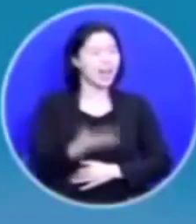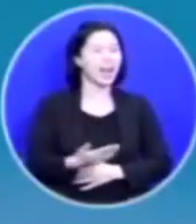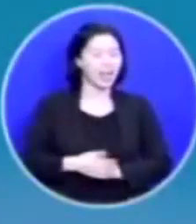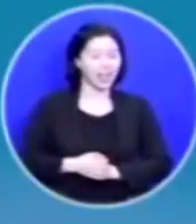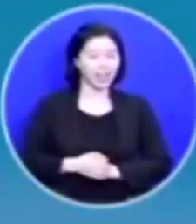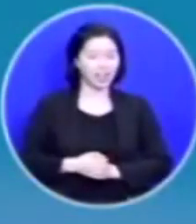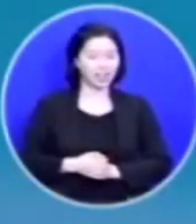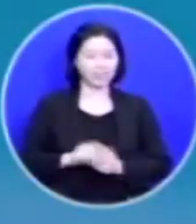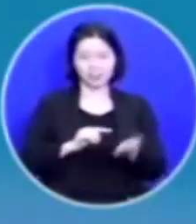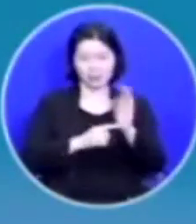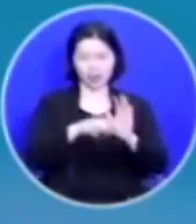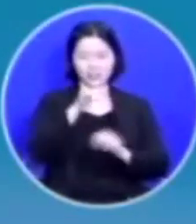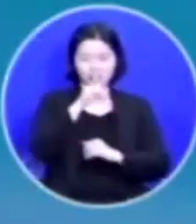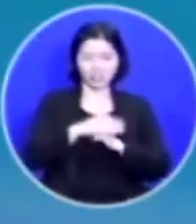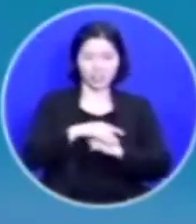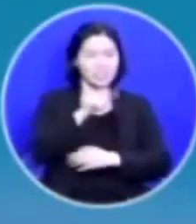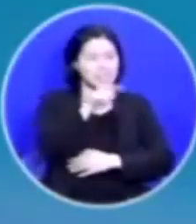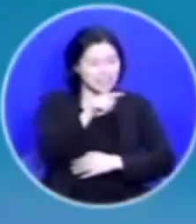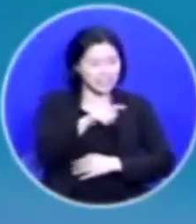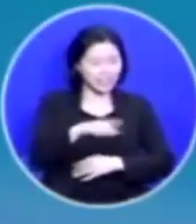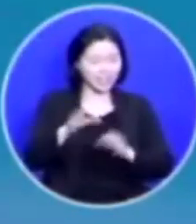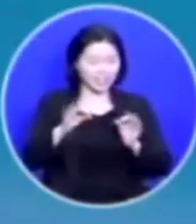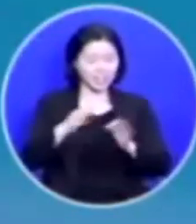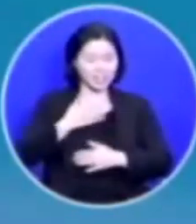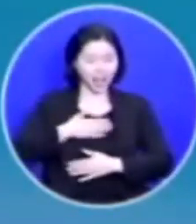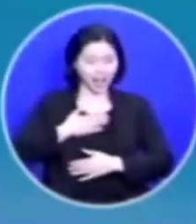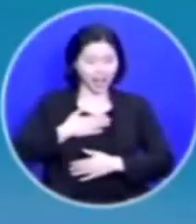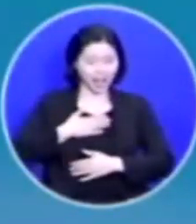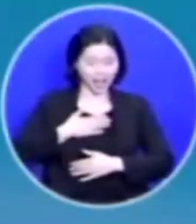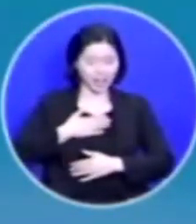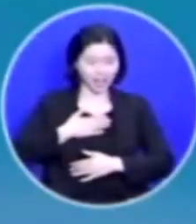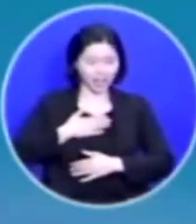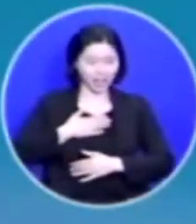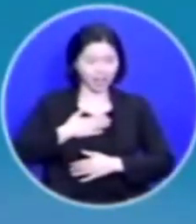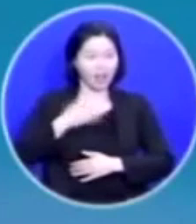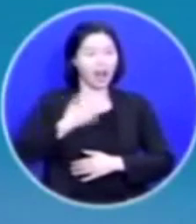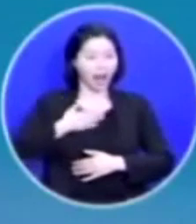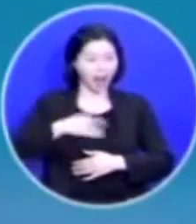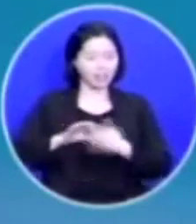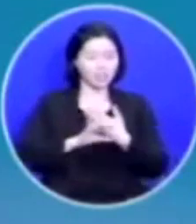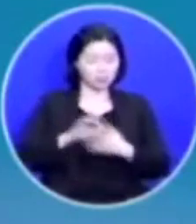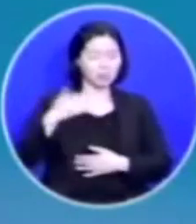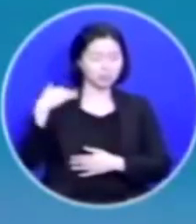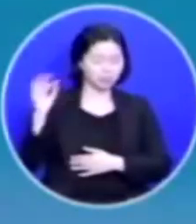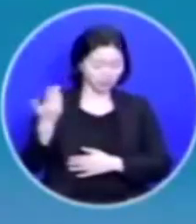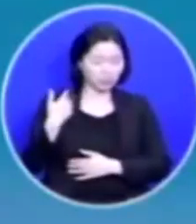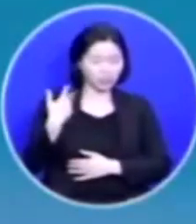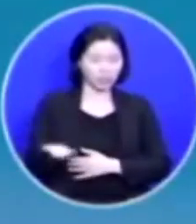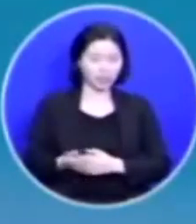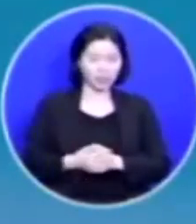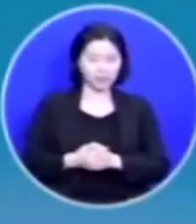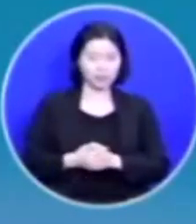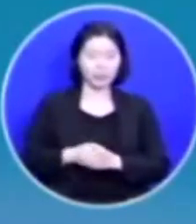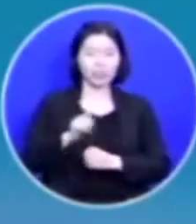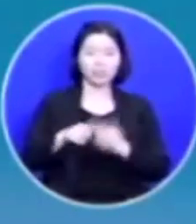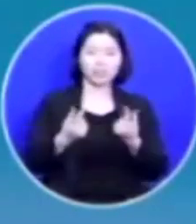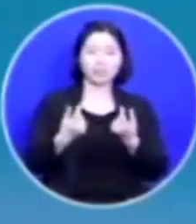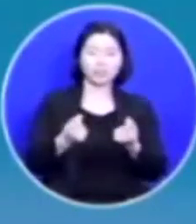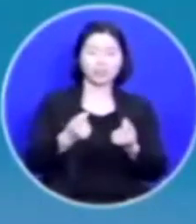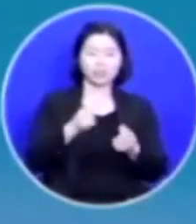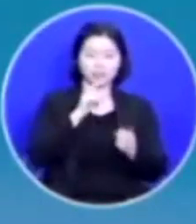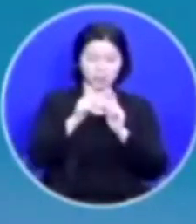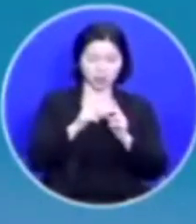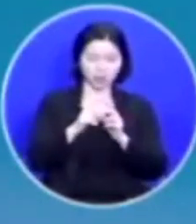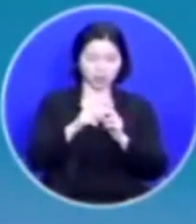하셨어요 내가 이제야 내가 잘못한 것을 알았느냐 알았으면 됐다 이렇게 하셨어요 상처가 될